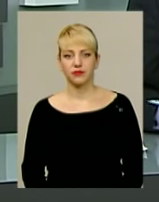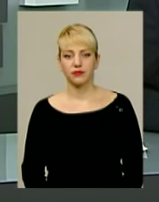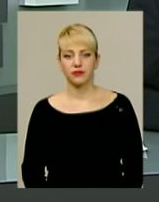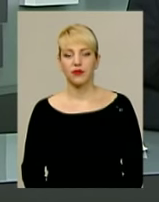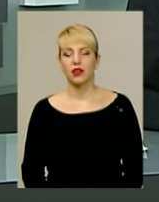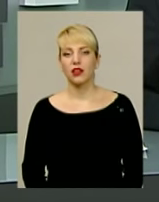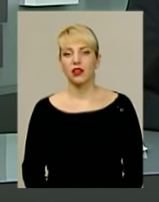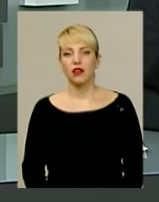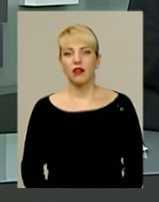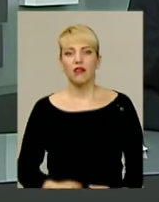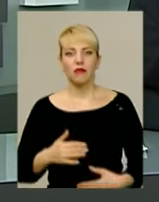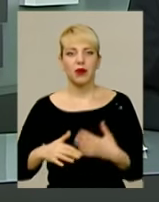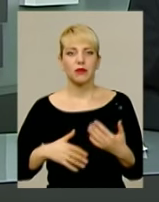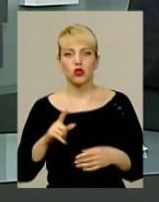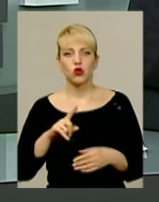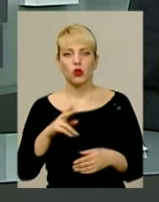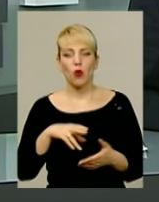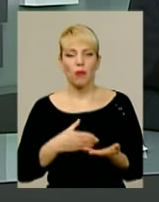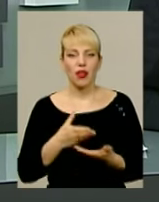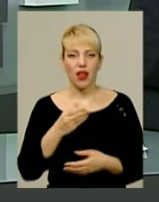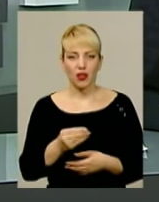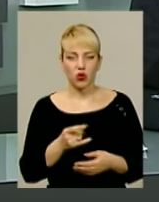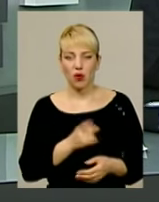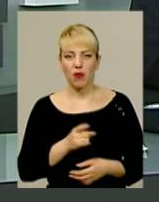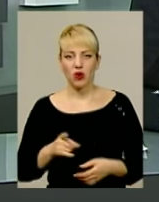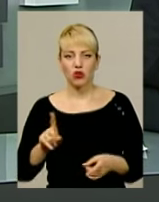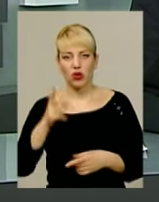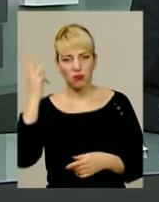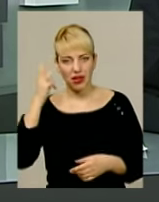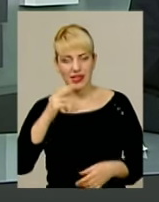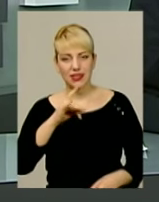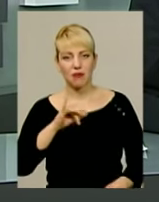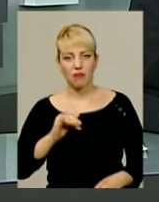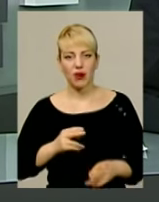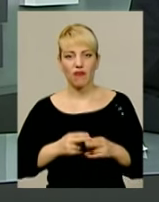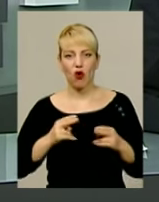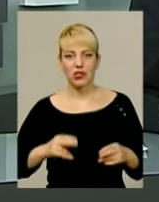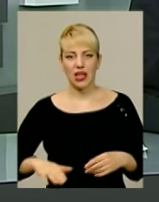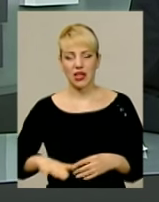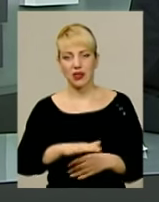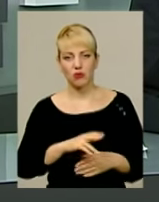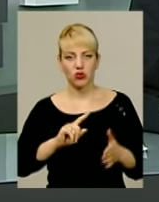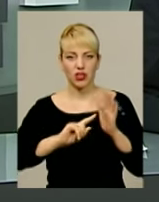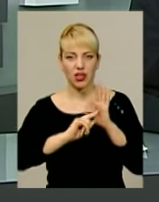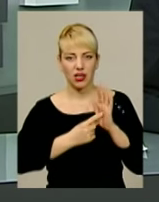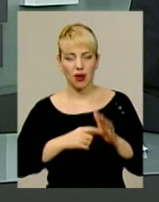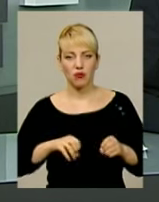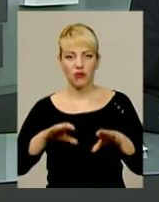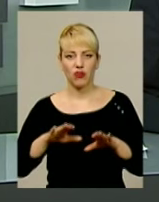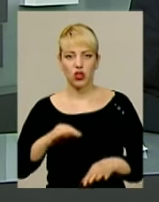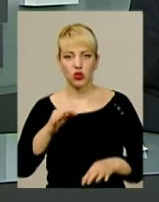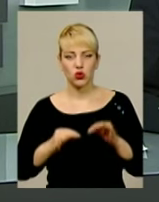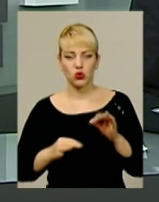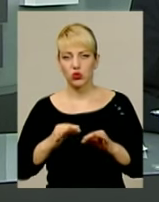В перепитіях навколо платної парковки, що на Хмельницькій привокзальній площі, поставлено крапку. Згідно з вироком суду, другої